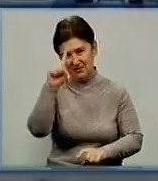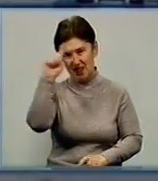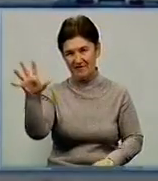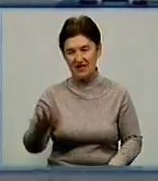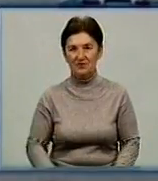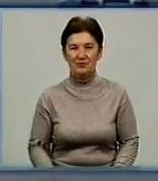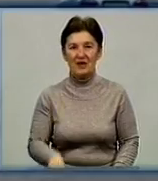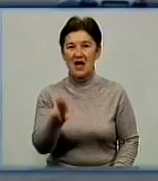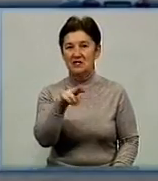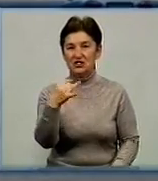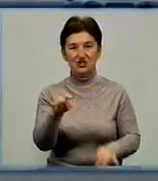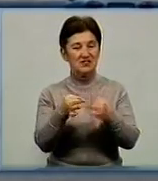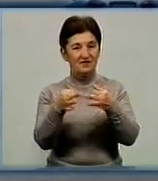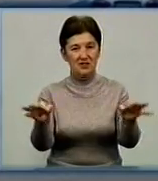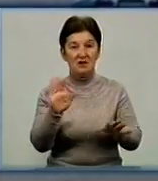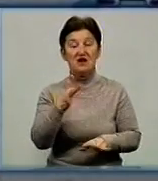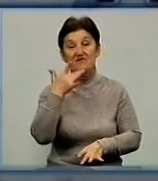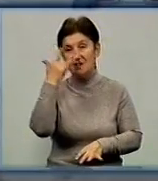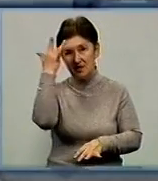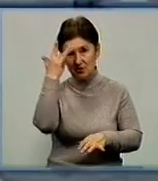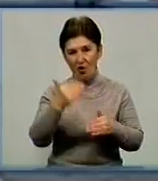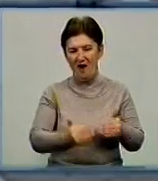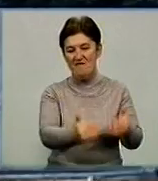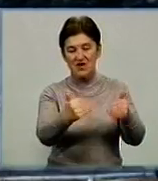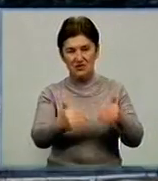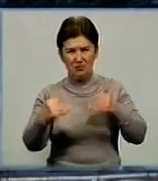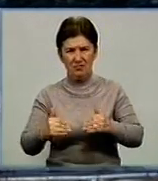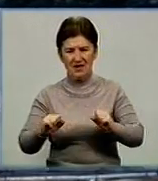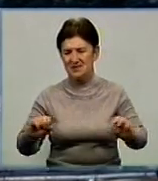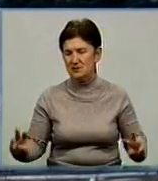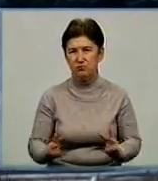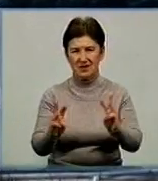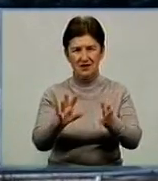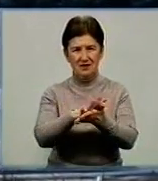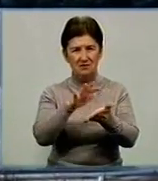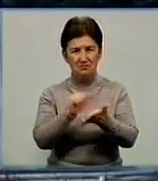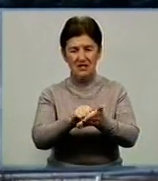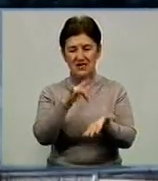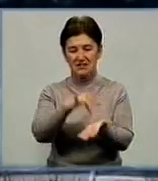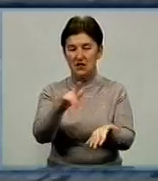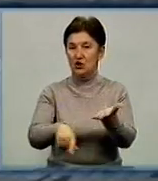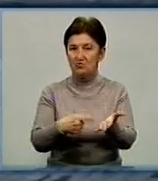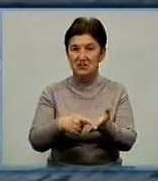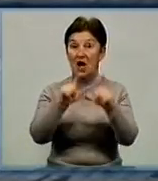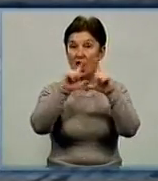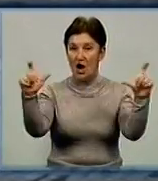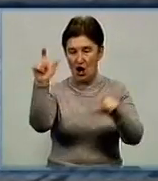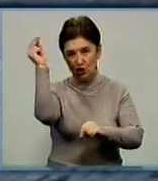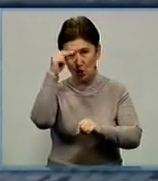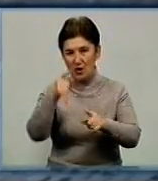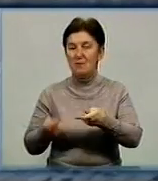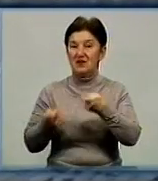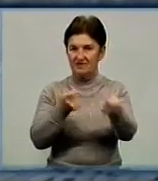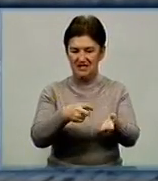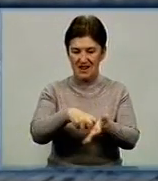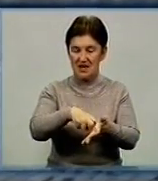Дзержинськ звільнили від бойовиків влітку. Відступаючи терористи спалили міськраду, пошкодили будинки в центрі міста. Школа, в яку волонтери привезли листи,